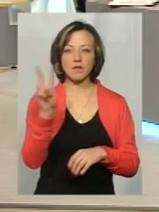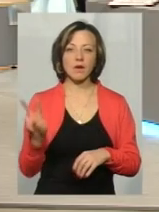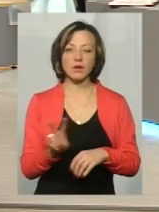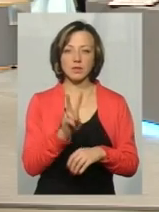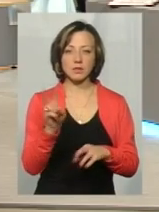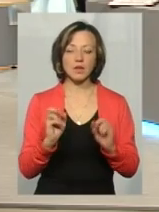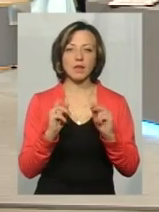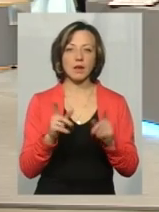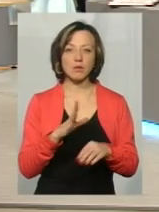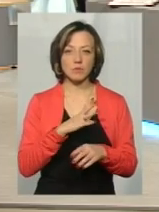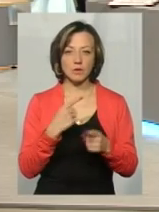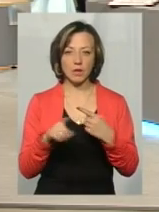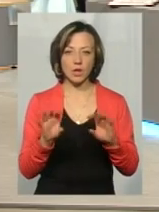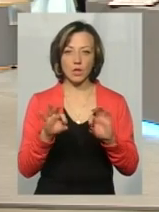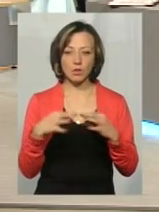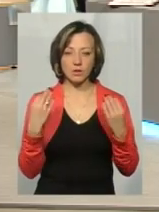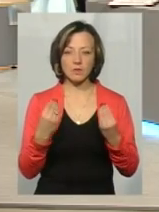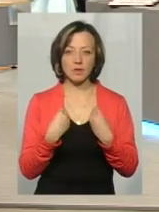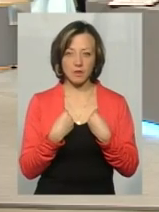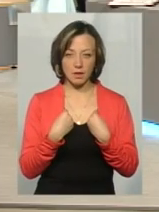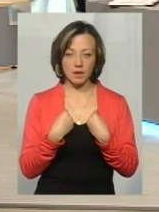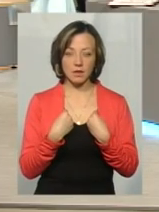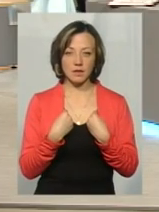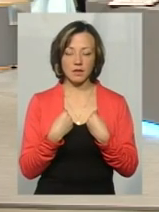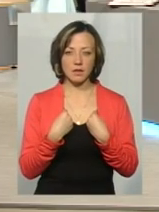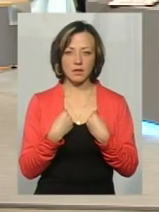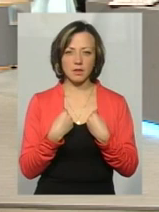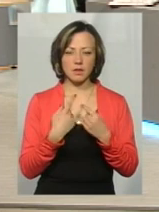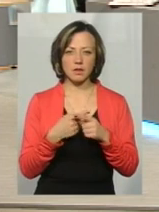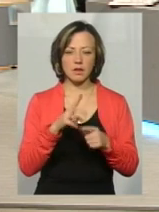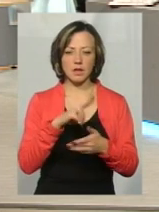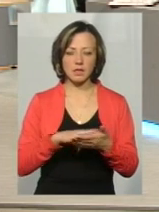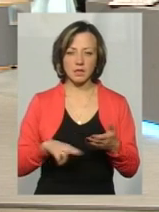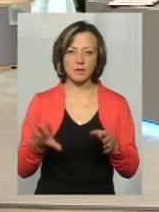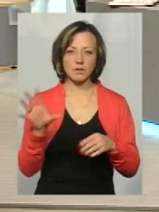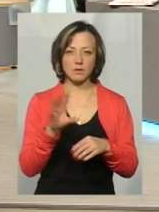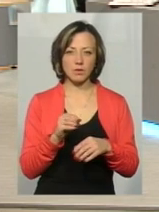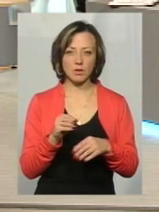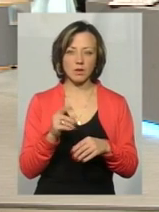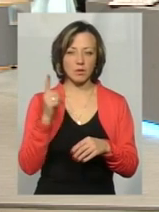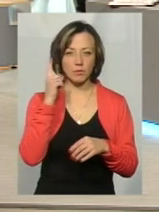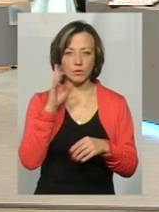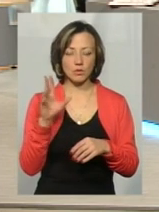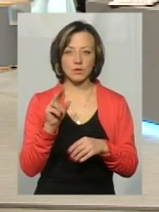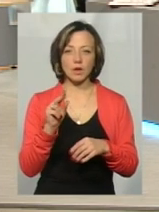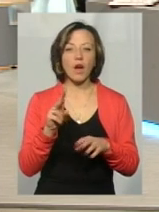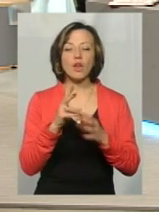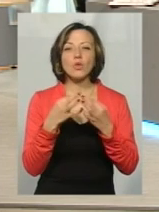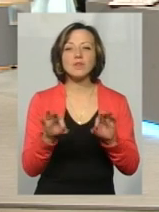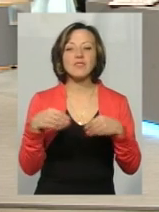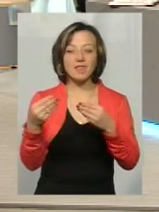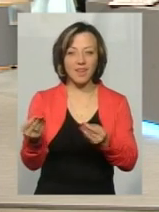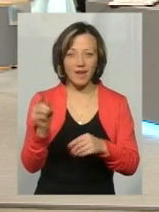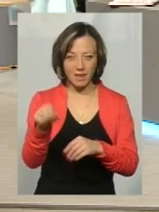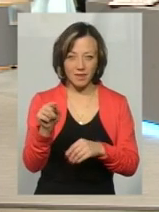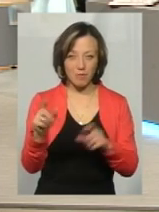От як же на дозвіл дали цей ліцензію і все, а не буду мови, чим туди під'їхати.